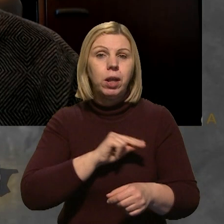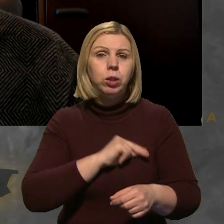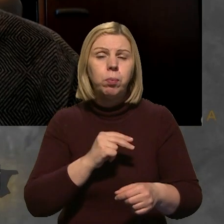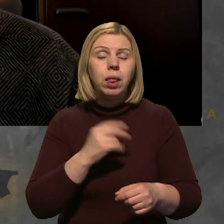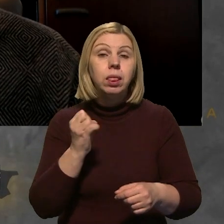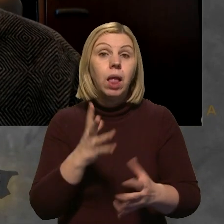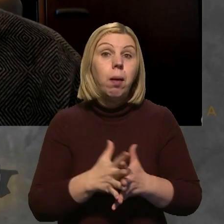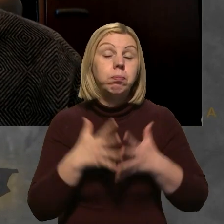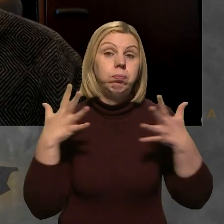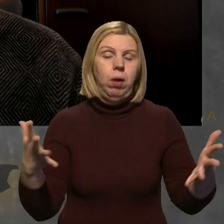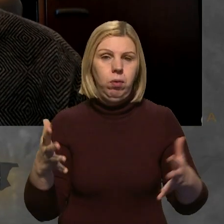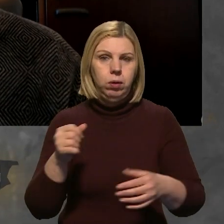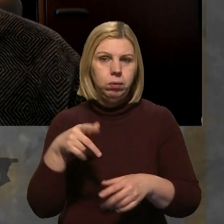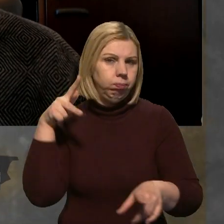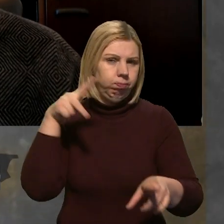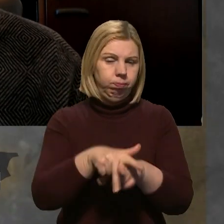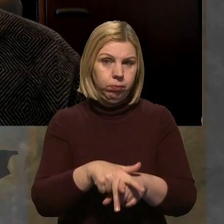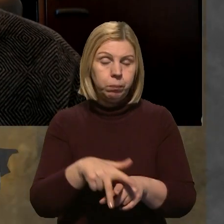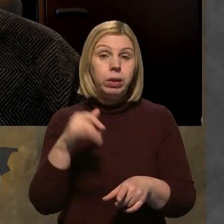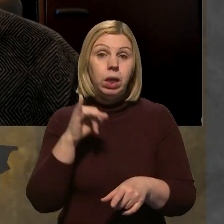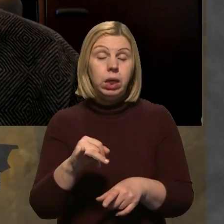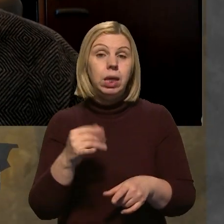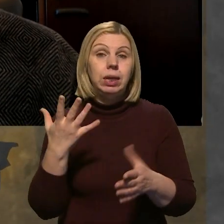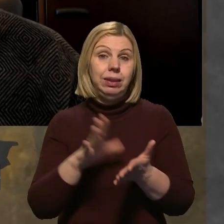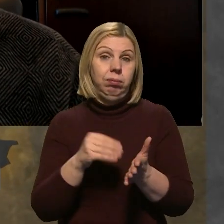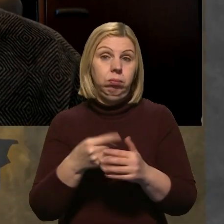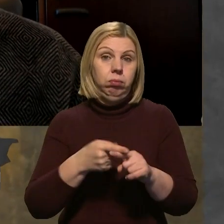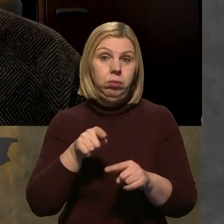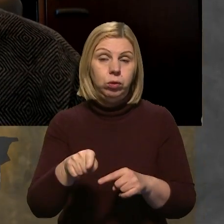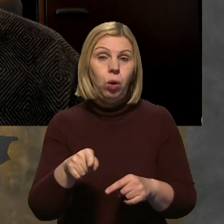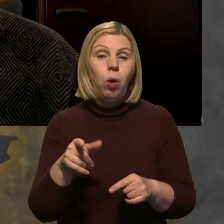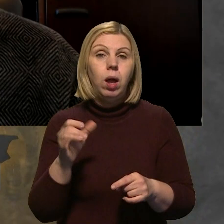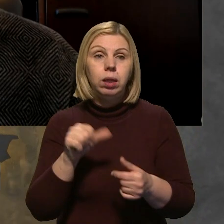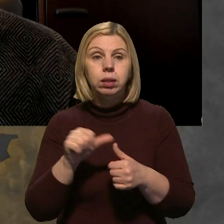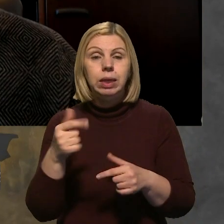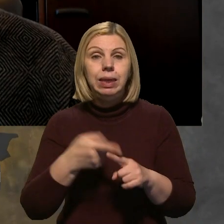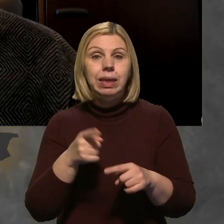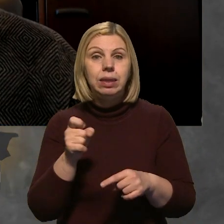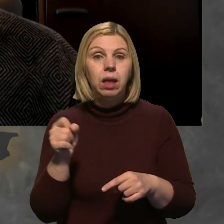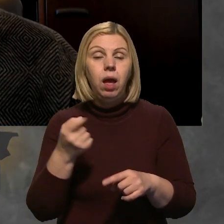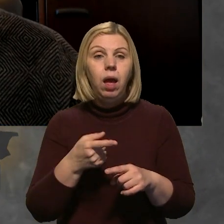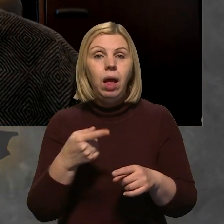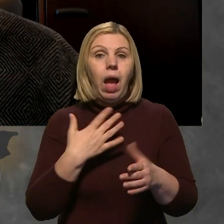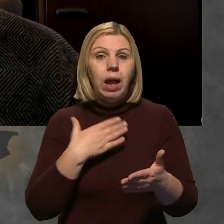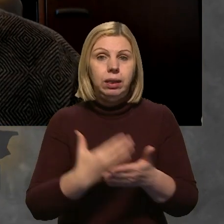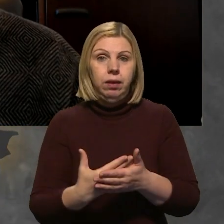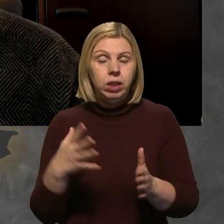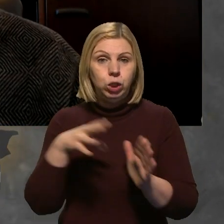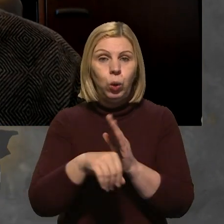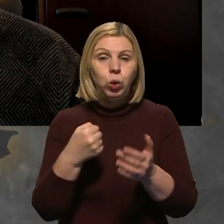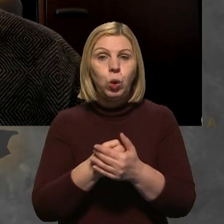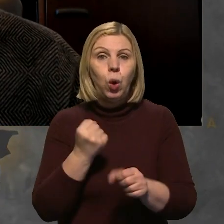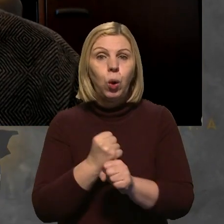максимум. І, відповідно, за рахунок цього, зокрема, і за рахунок досить активного залучення до